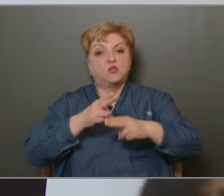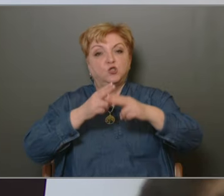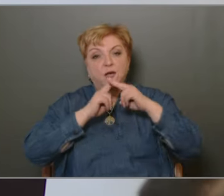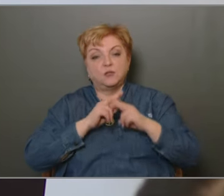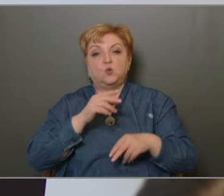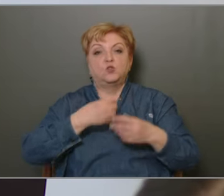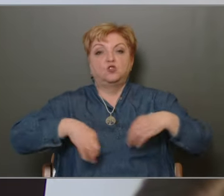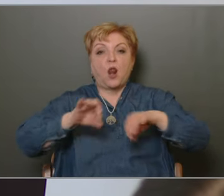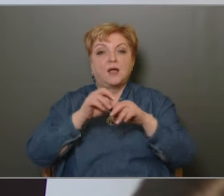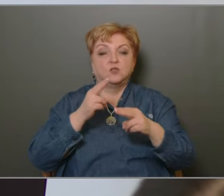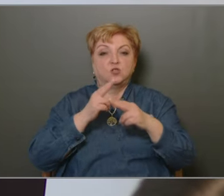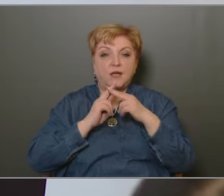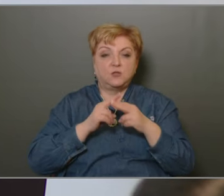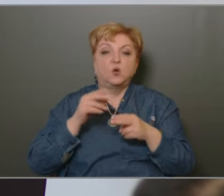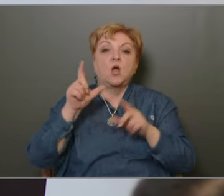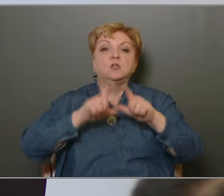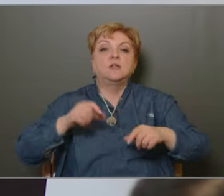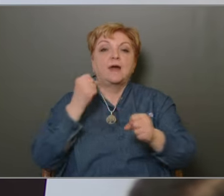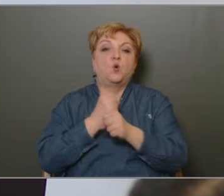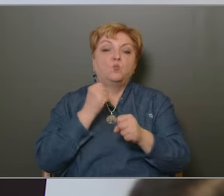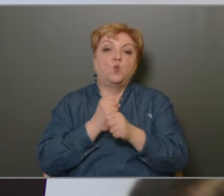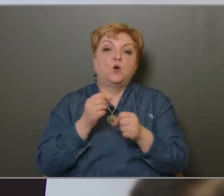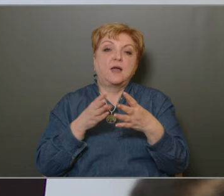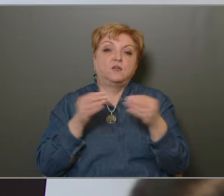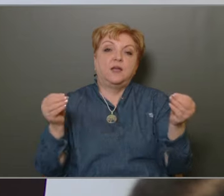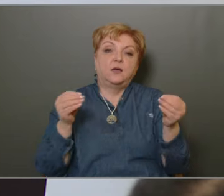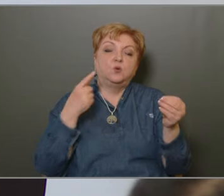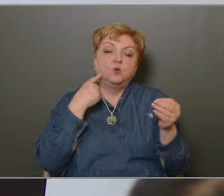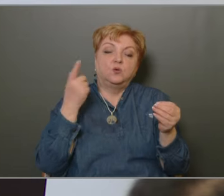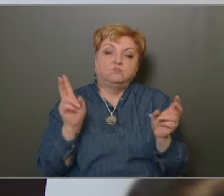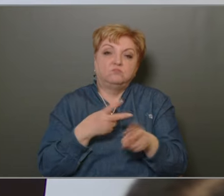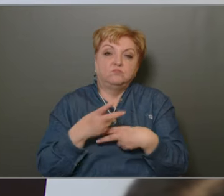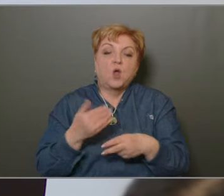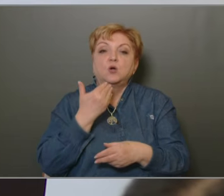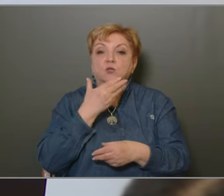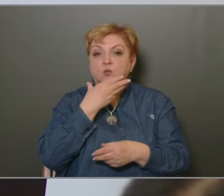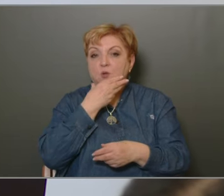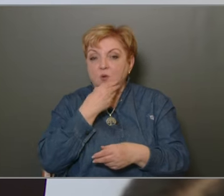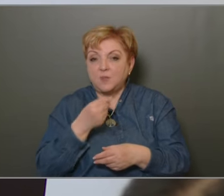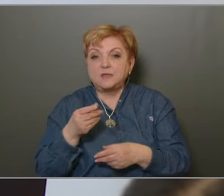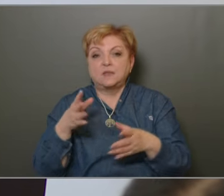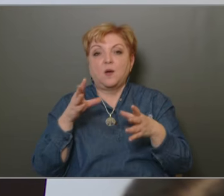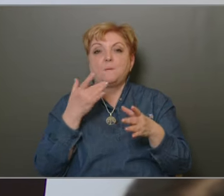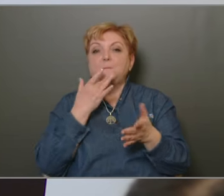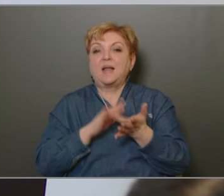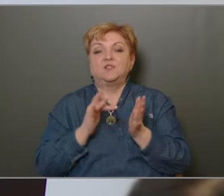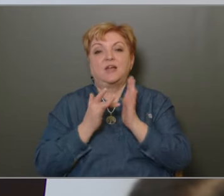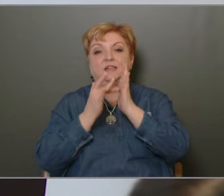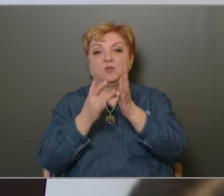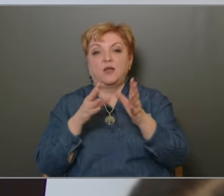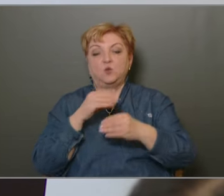segítők és családsegítők, a tanárok munkája nélkül az hetetlen volt. Köszönöm ezt a példaértékű együttműködést.